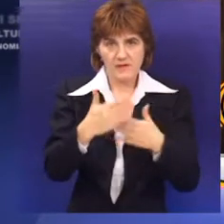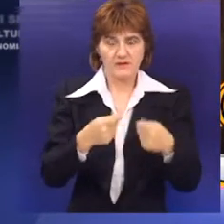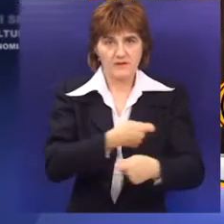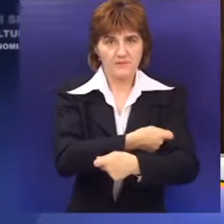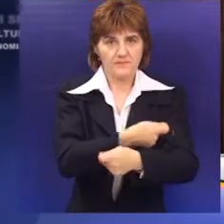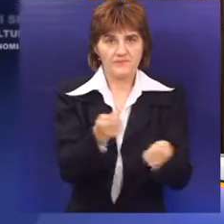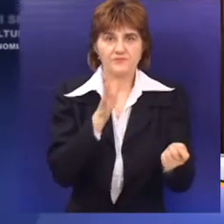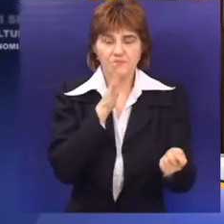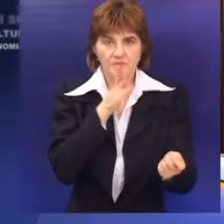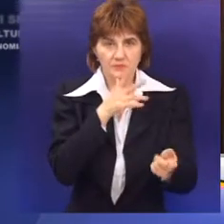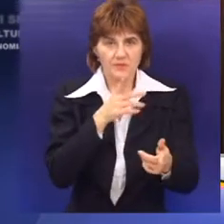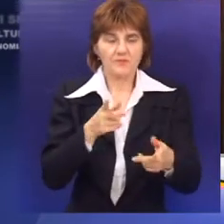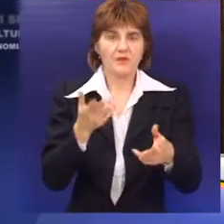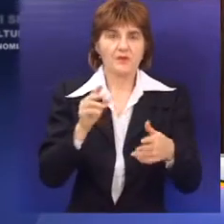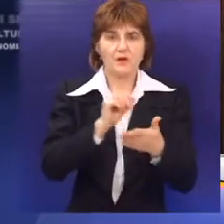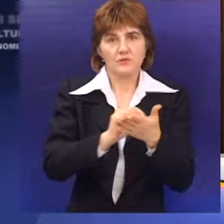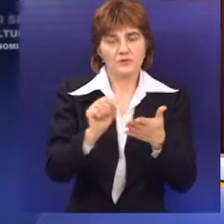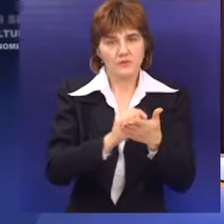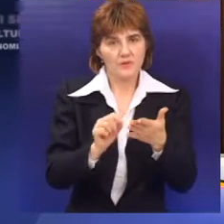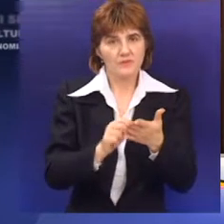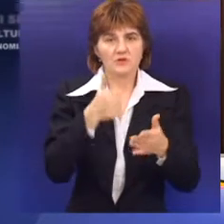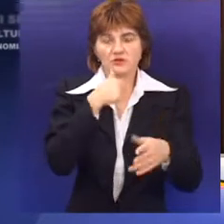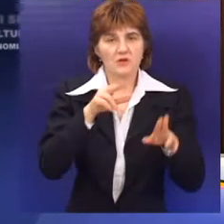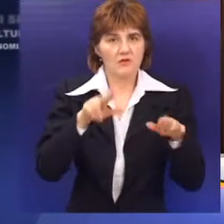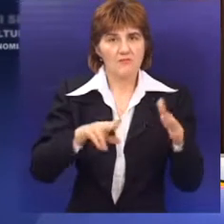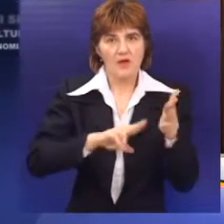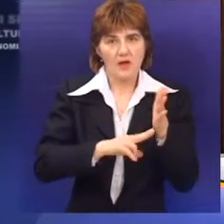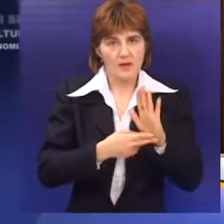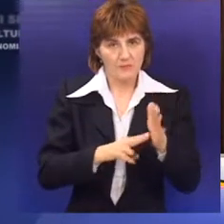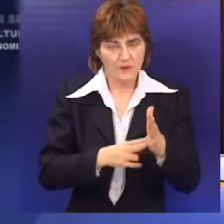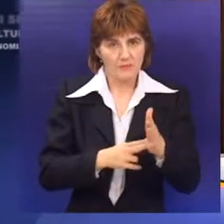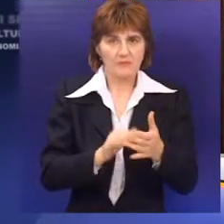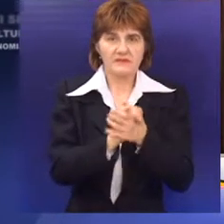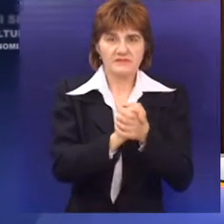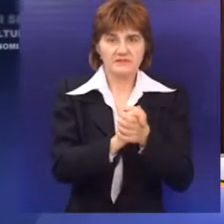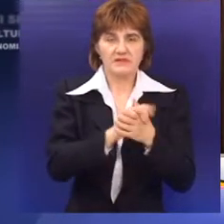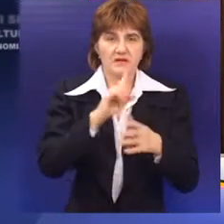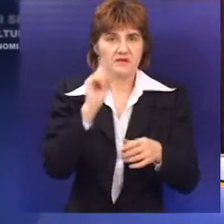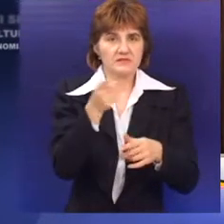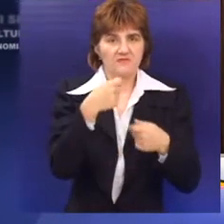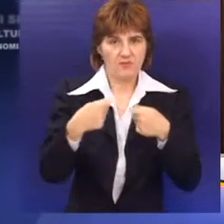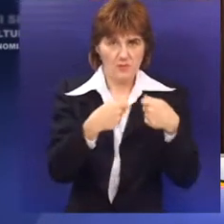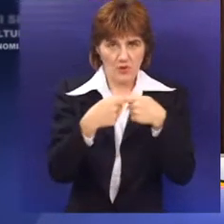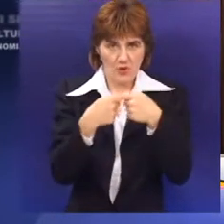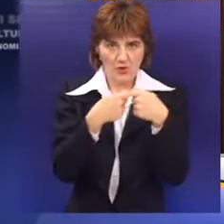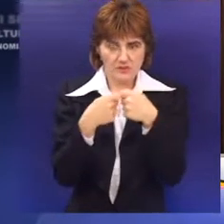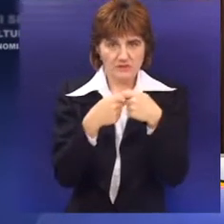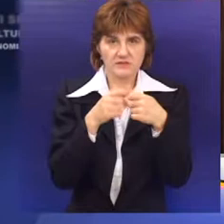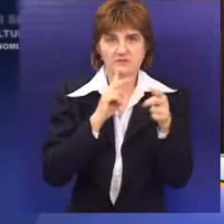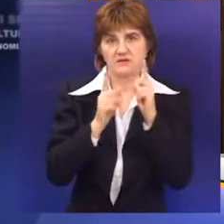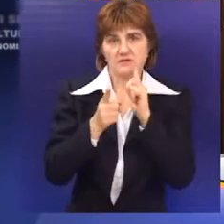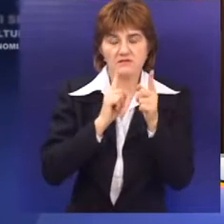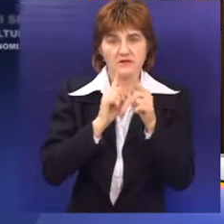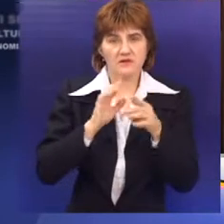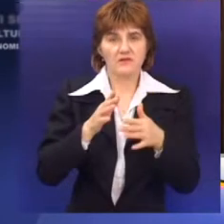moći pomoći u savladavanju nekih problema koje imaju u svom poslovanju. Saradnja sa drugim organizacijama, znači isto tako, razmjena